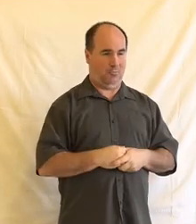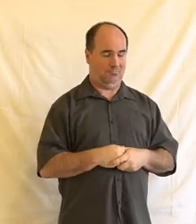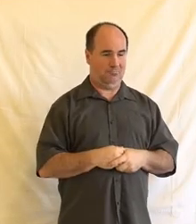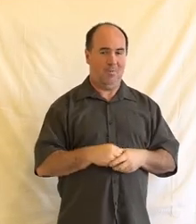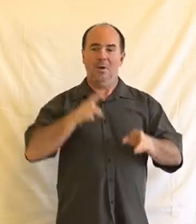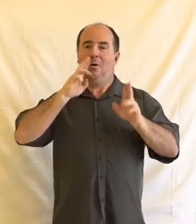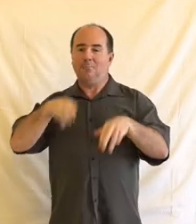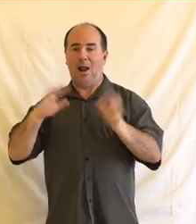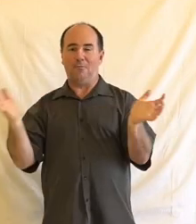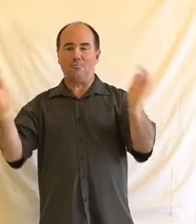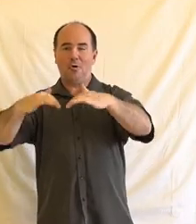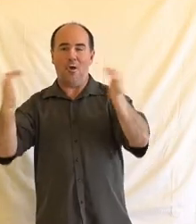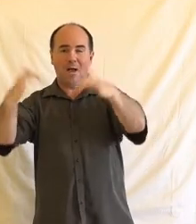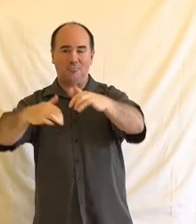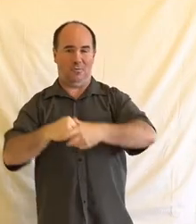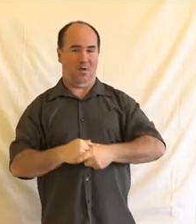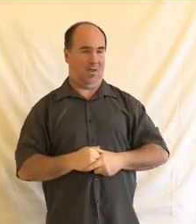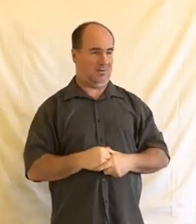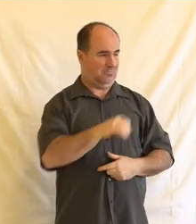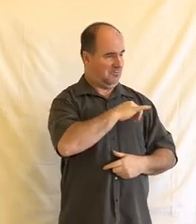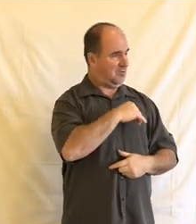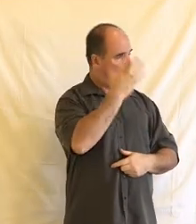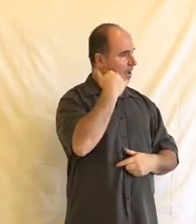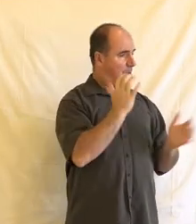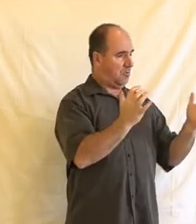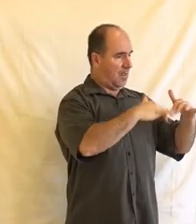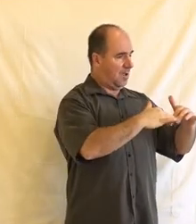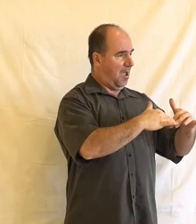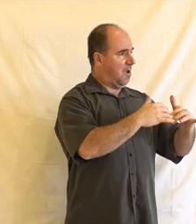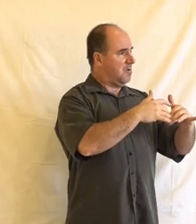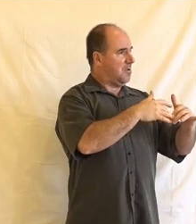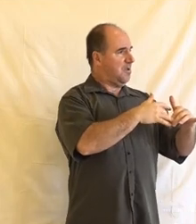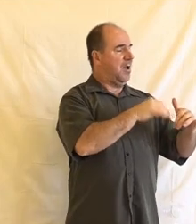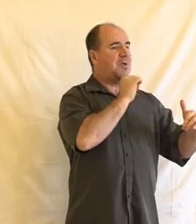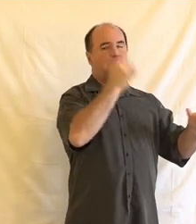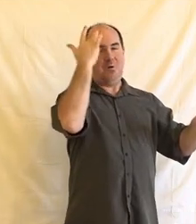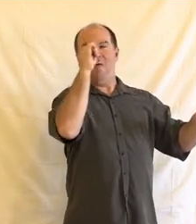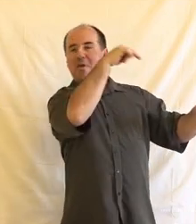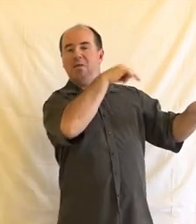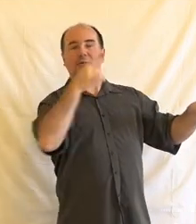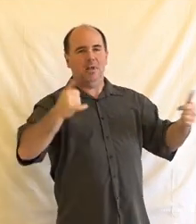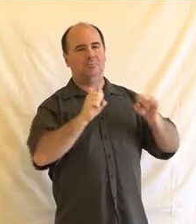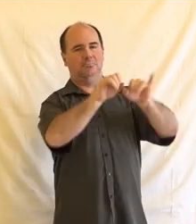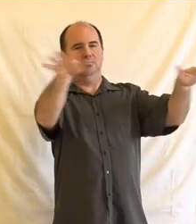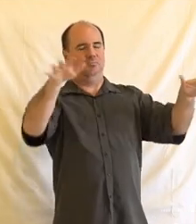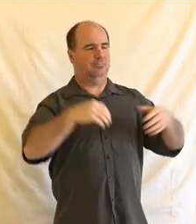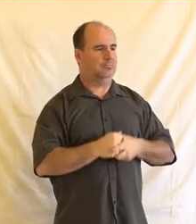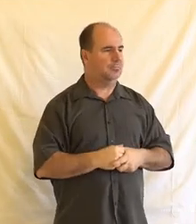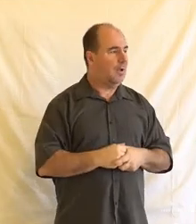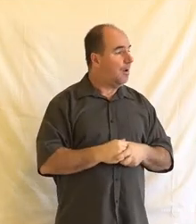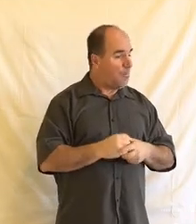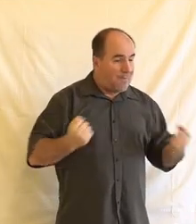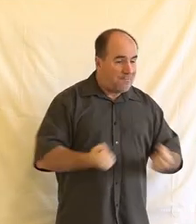sexe dělala různá setkání, která v tu chvíli nebyla možná fyzicky. Výkon volebního práva třeba, to je